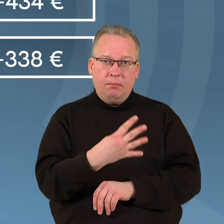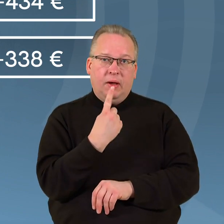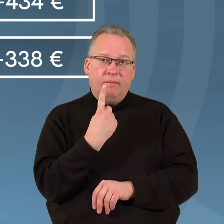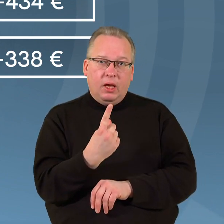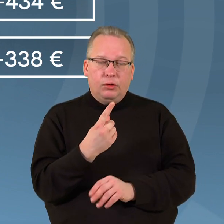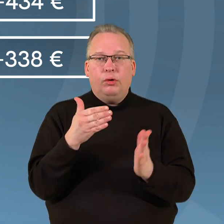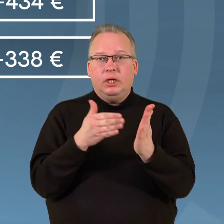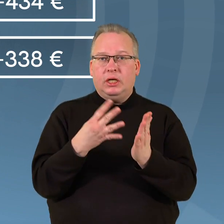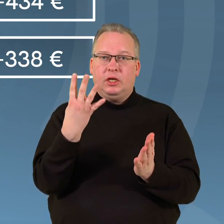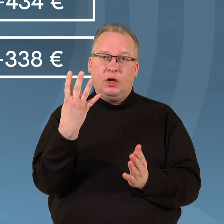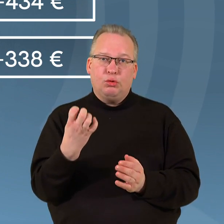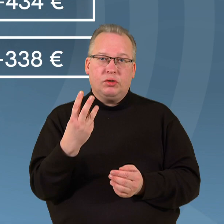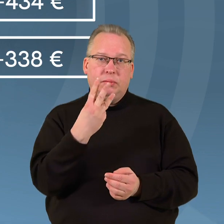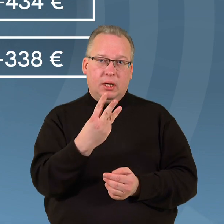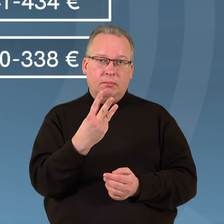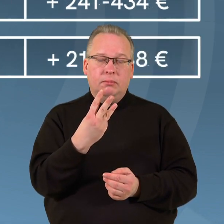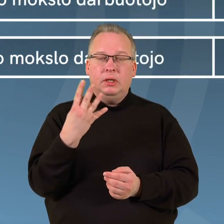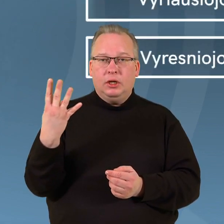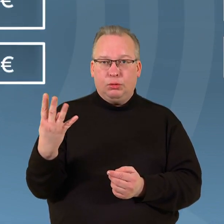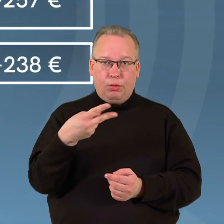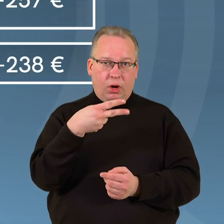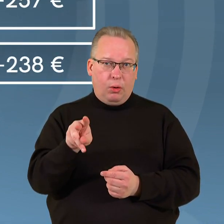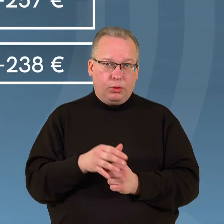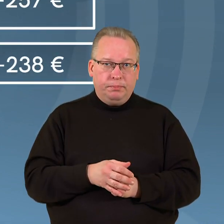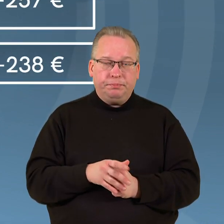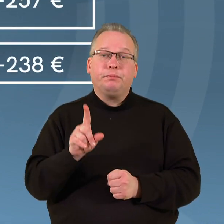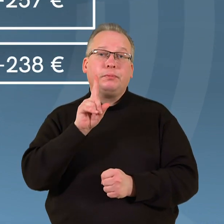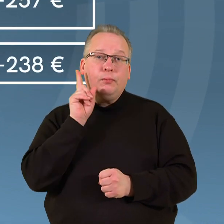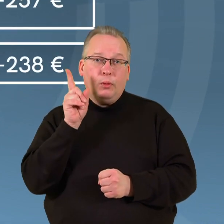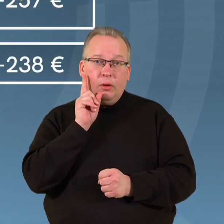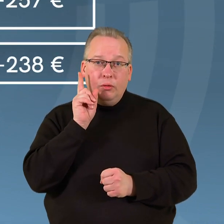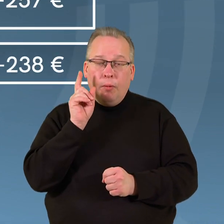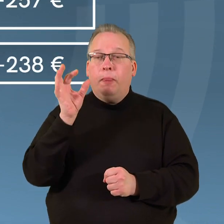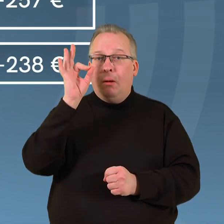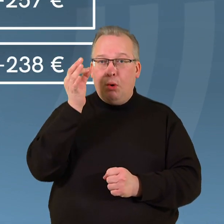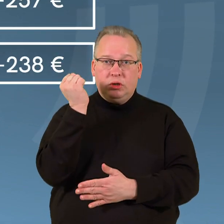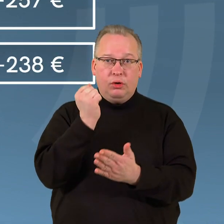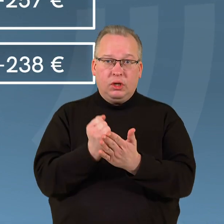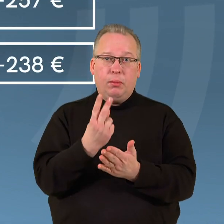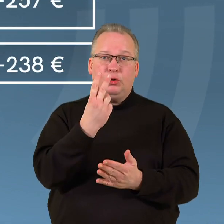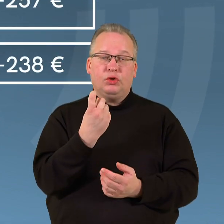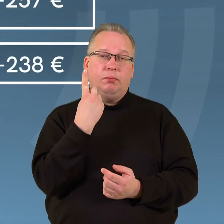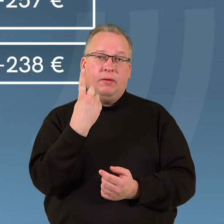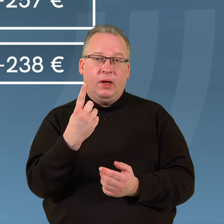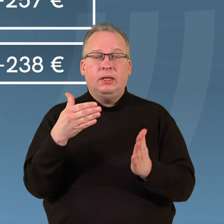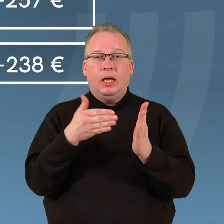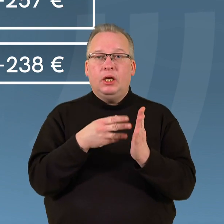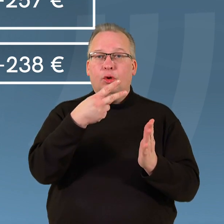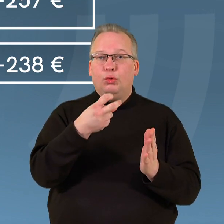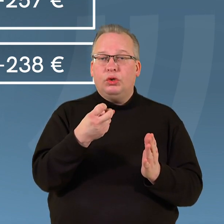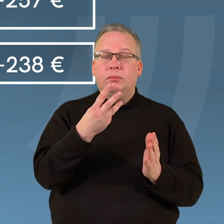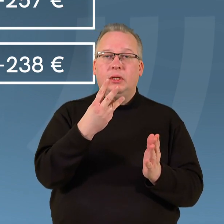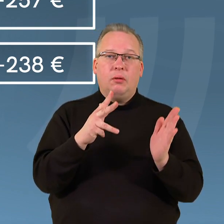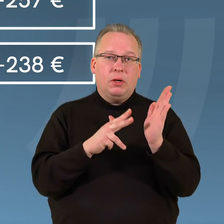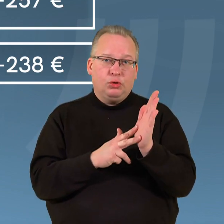iki 434 eurų. Jaunesnio mokslo darbuotojo nuo 201 iki 238